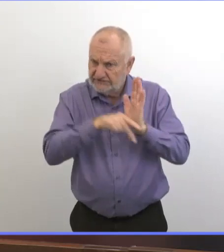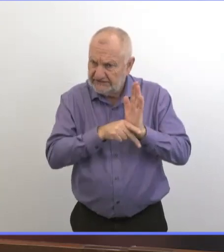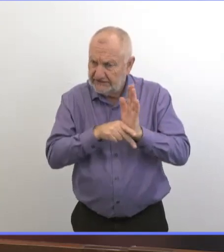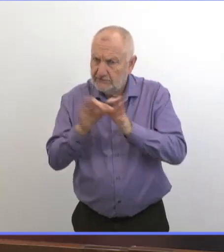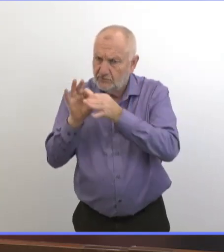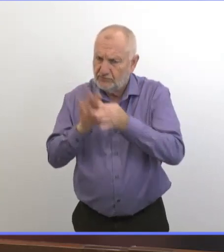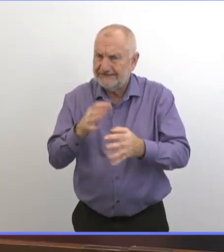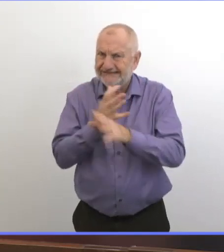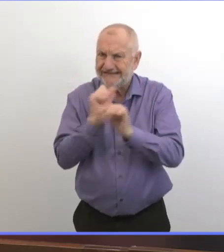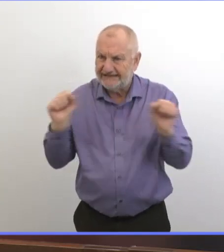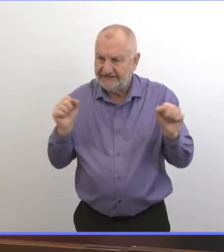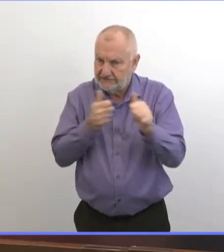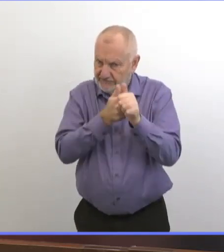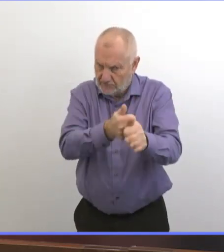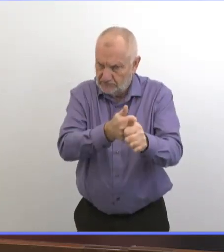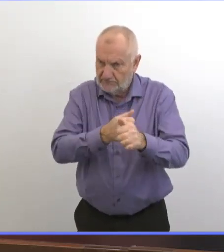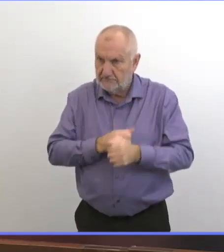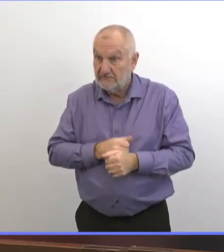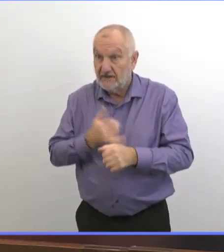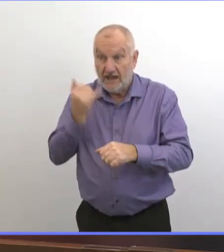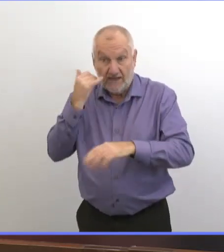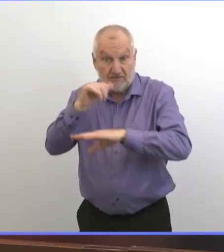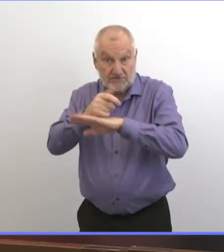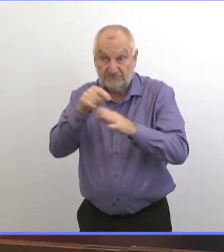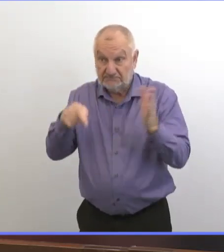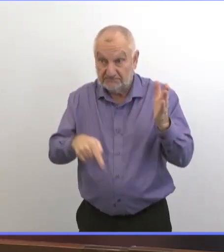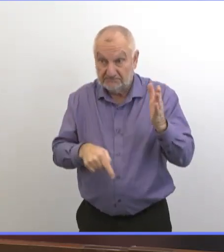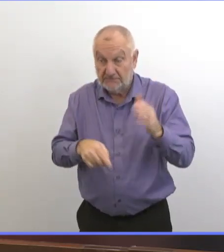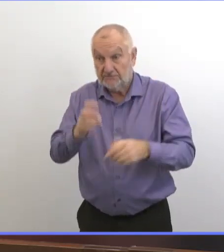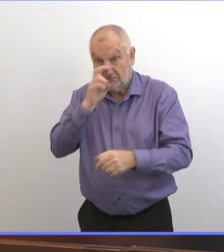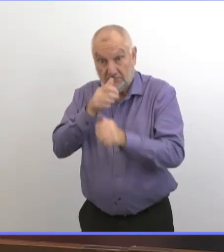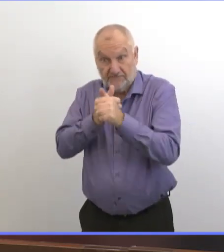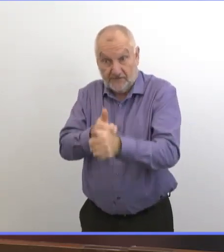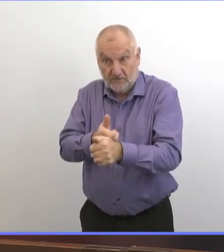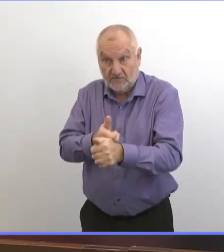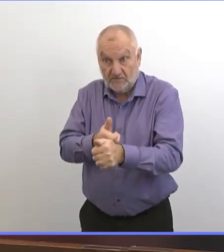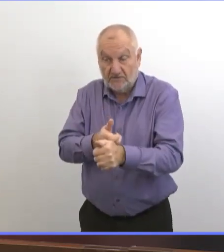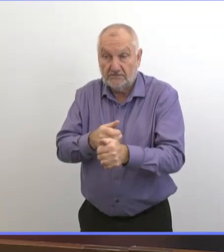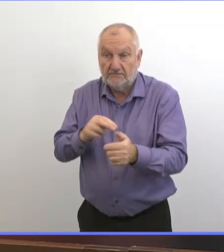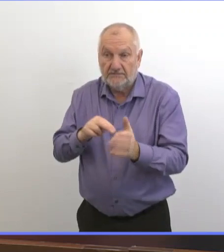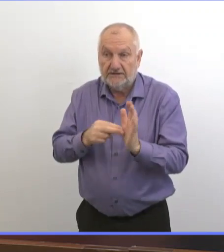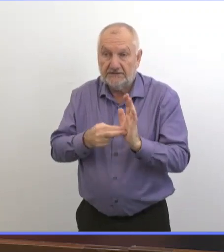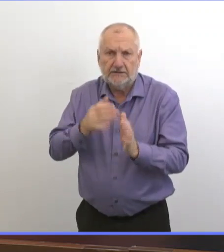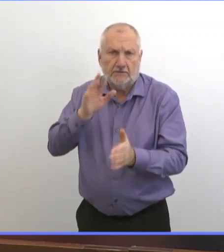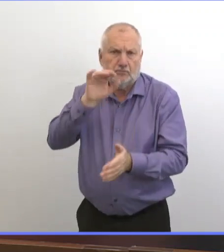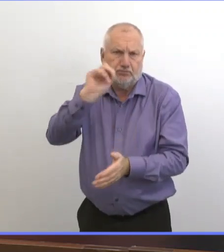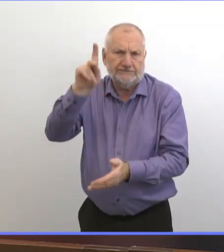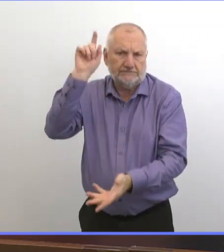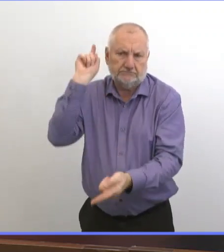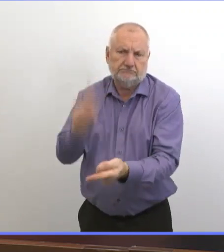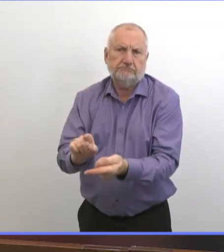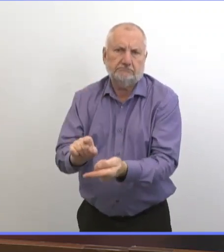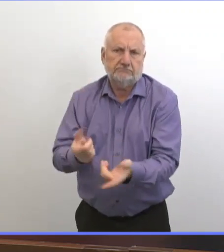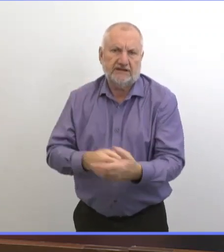Suivre les protocoles de sécurité. Quand tout ça s'est mis en place, on réduit vraiment grandement les risques.